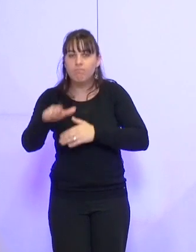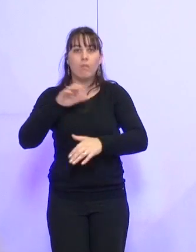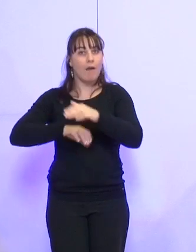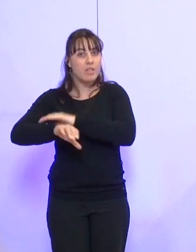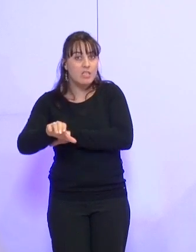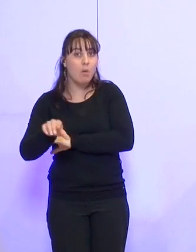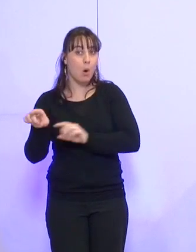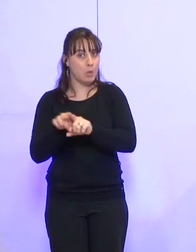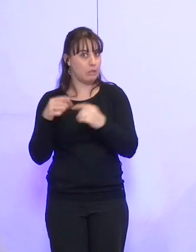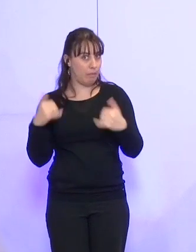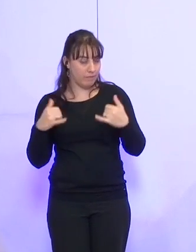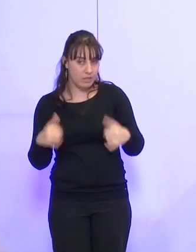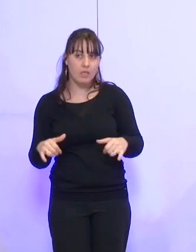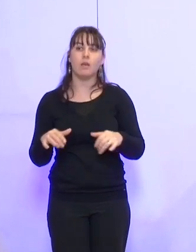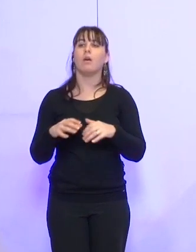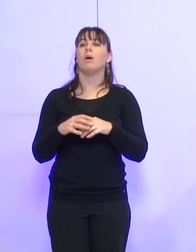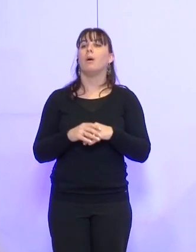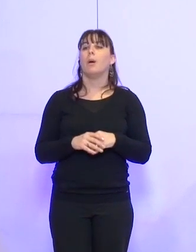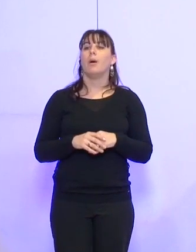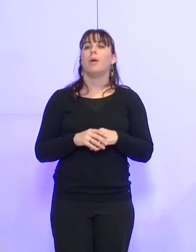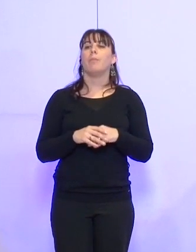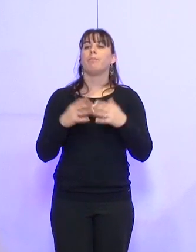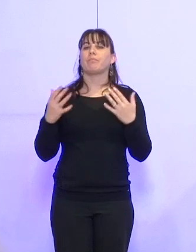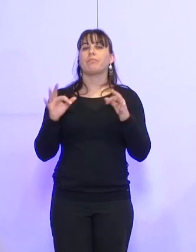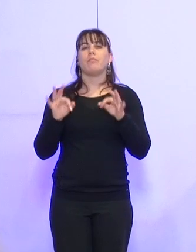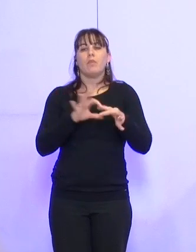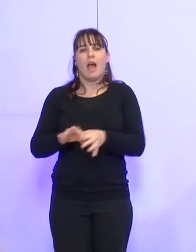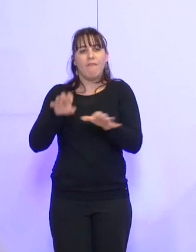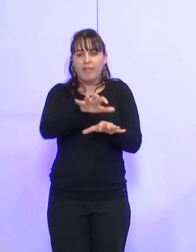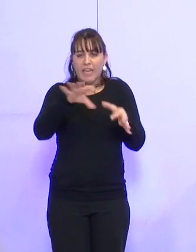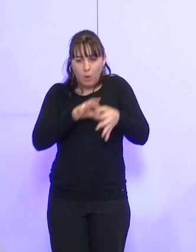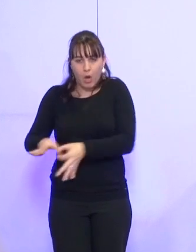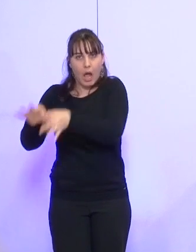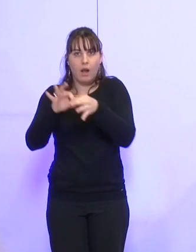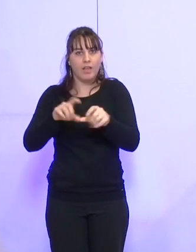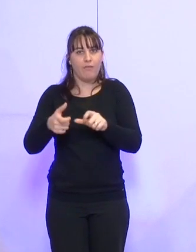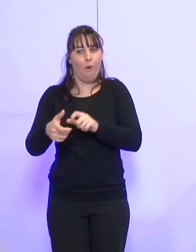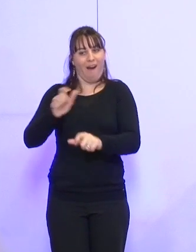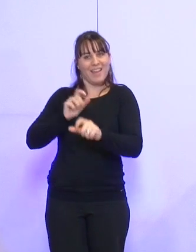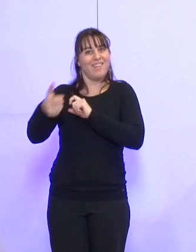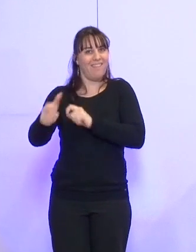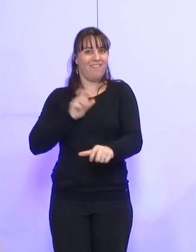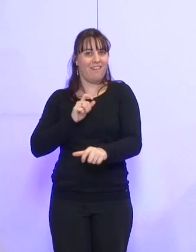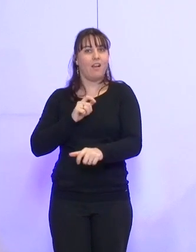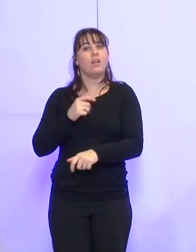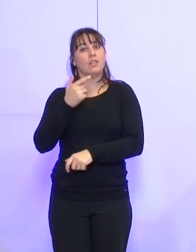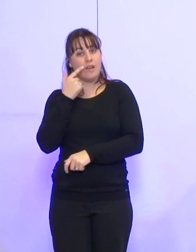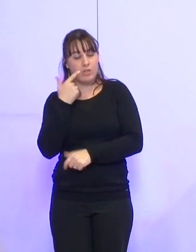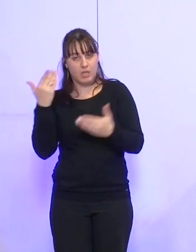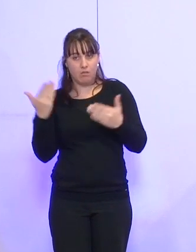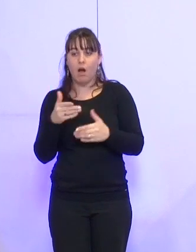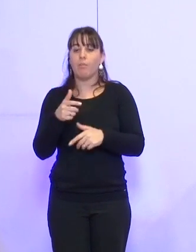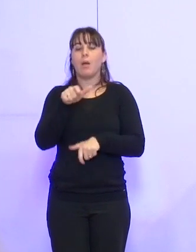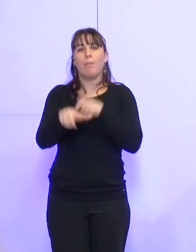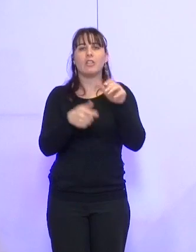sont nécessaires, et puis il faut que ce pari du lien territorial, il marche dans les deux sens, à savoir également que les acteurs économiques, les